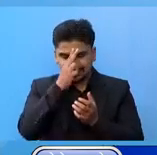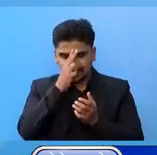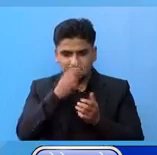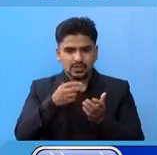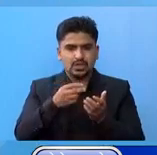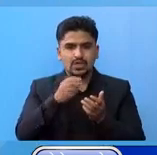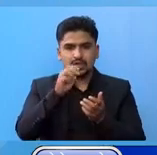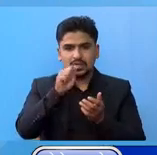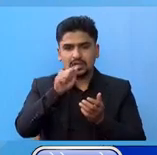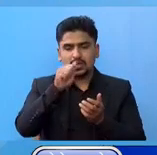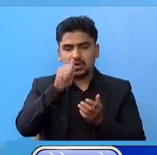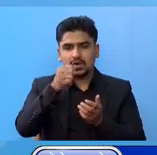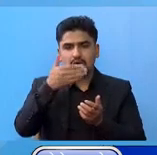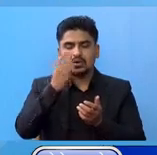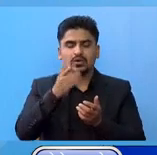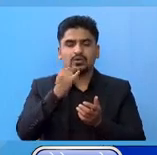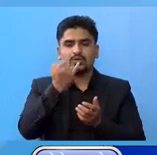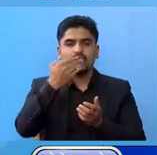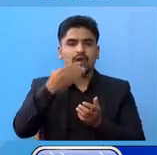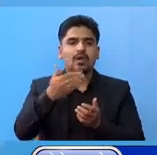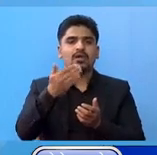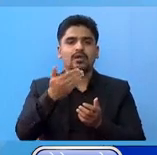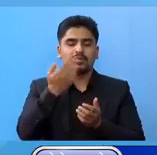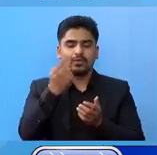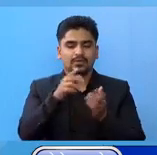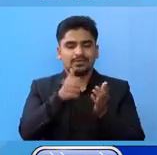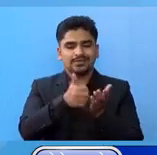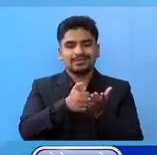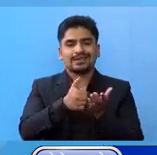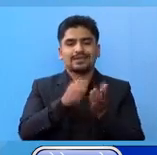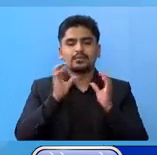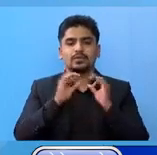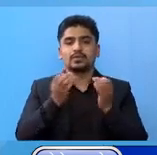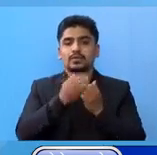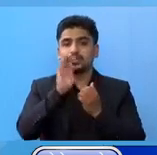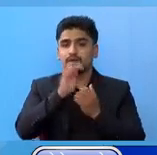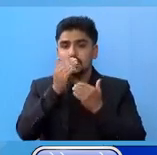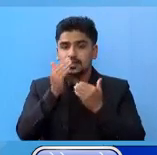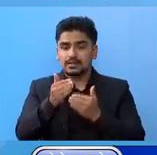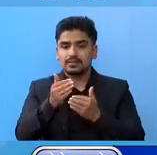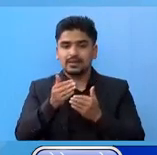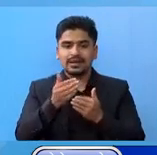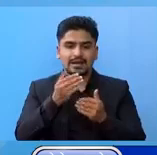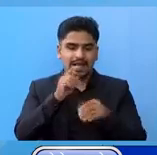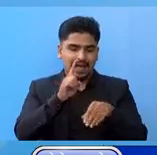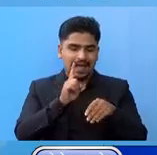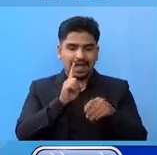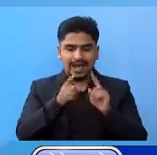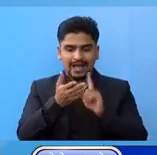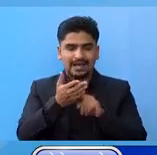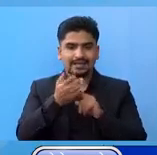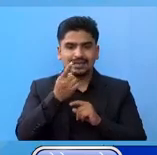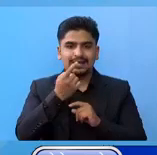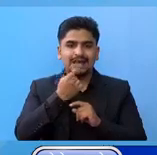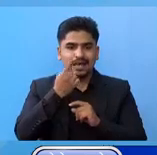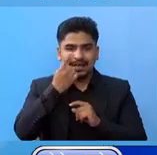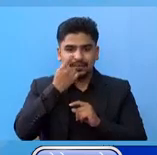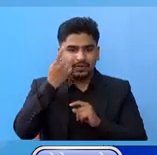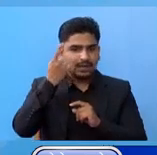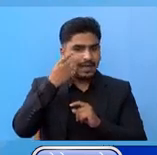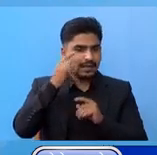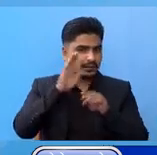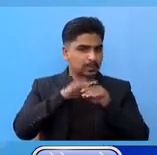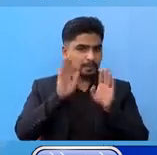अलकोल भायको सेनिटाइजर प्रियोक गर्ने। सक्वर हाथ ले नाक, मूख, आखा